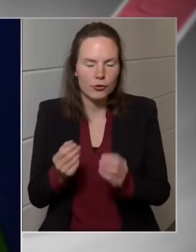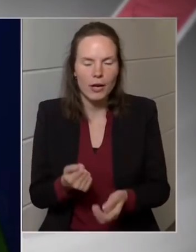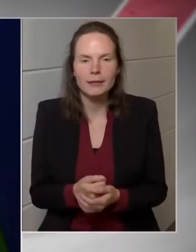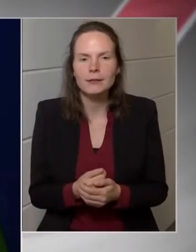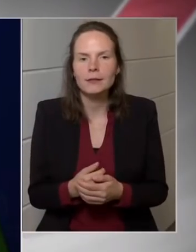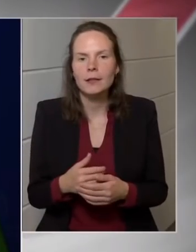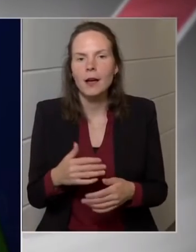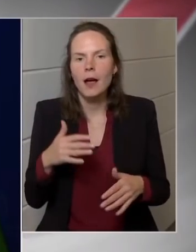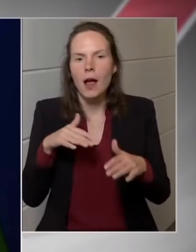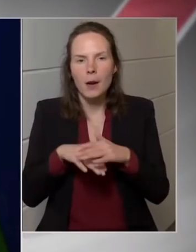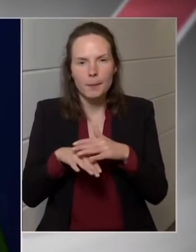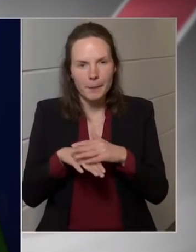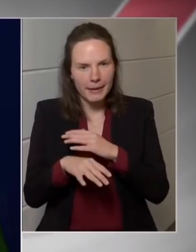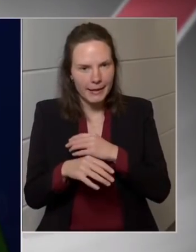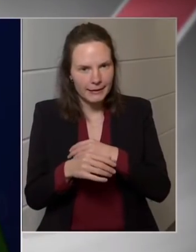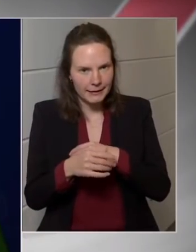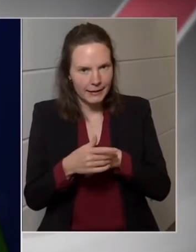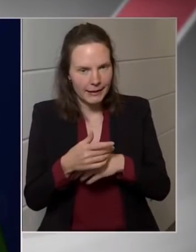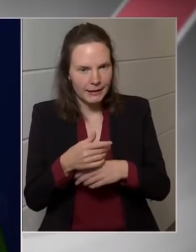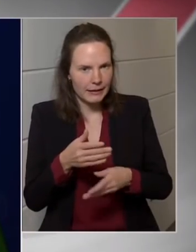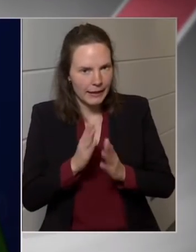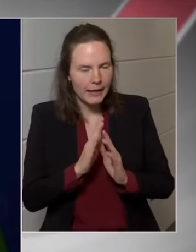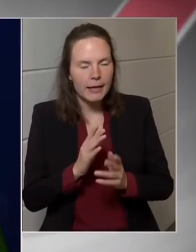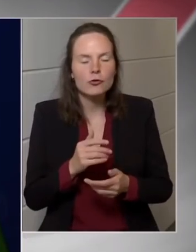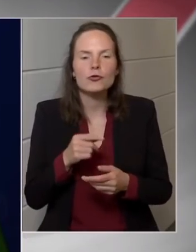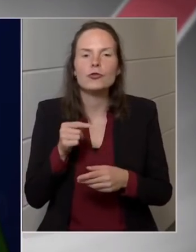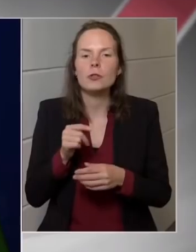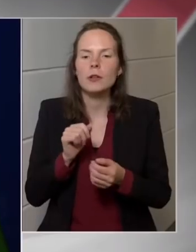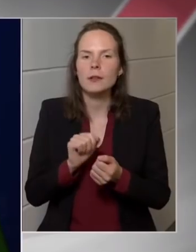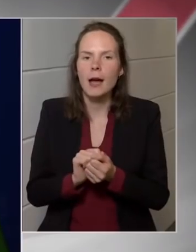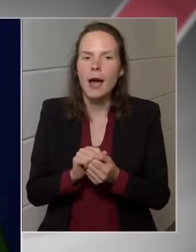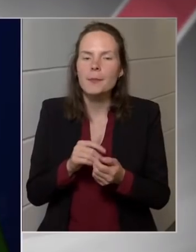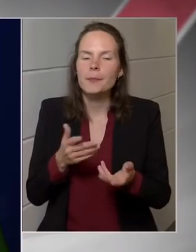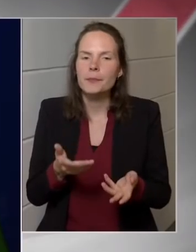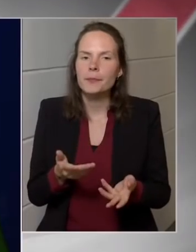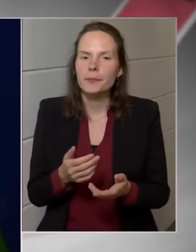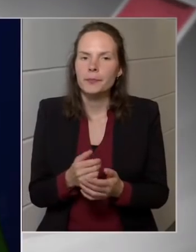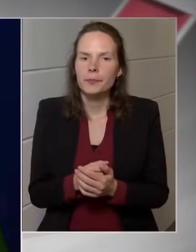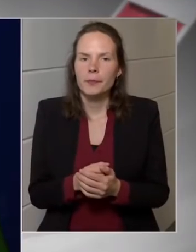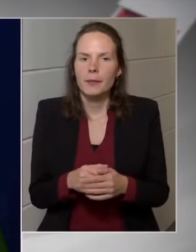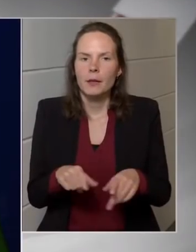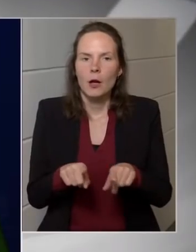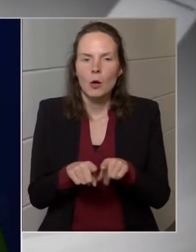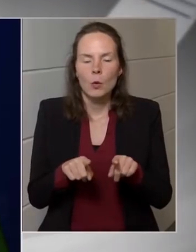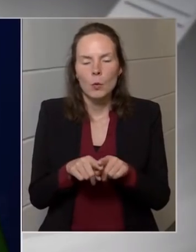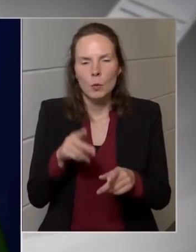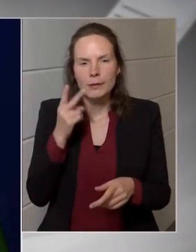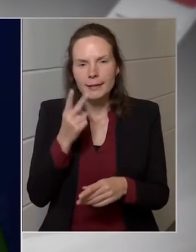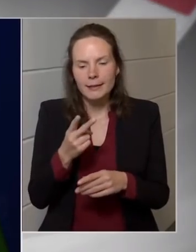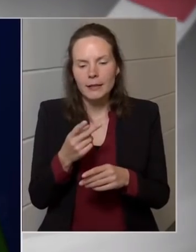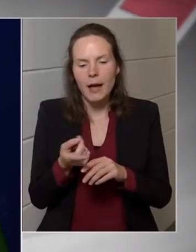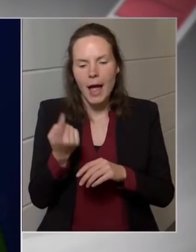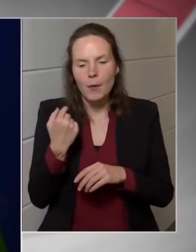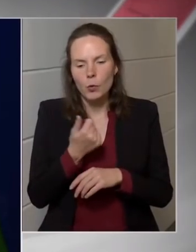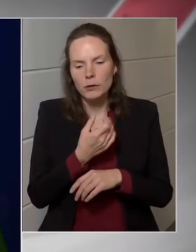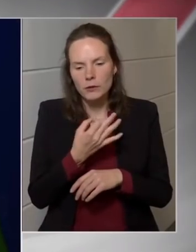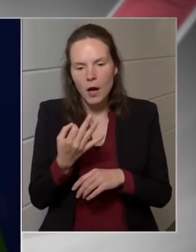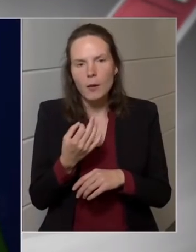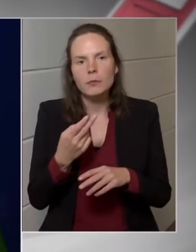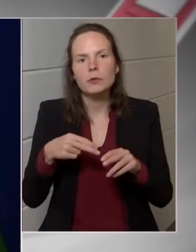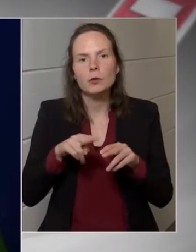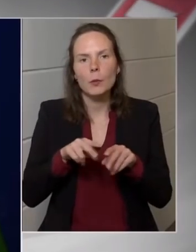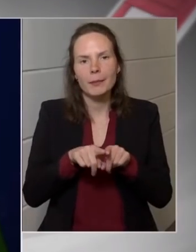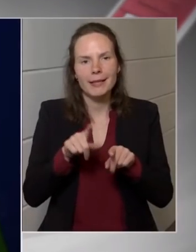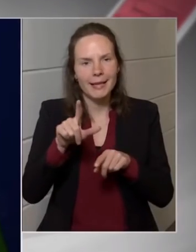Menedékeskénti szám volt a másik kérdés. A menedékeskénti szám pedig úgy néz ki, hogy az elmúlt napon több mint 200 fő